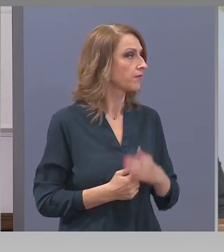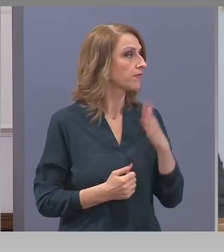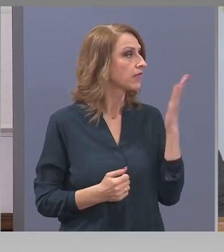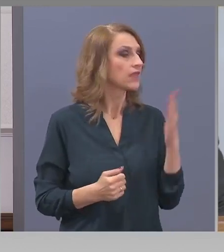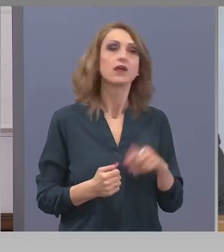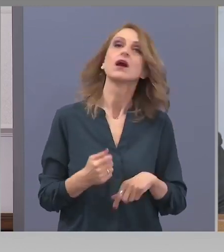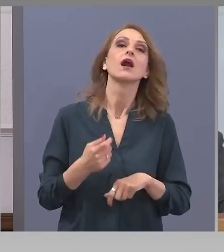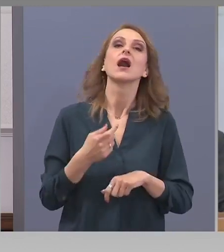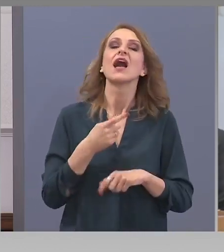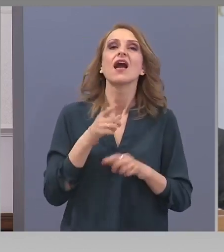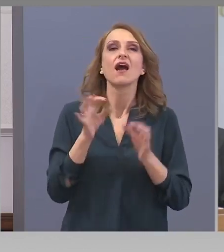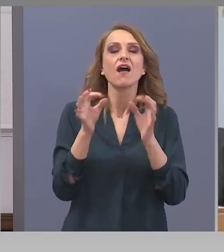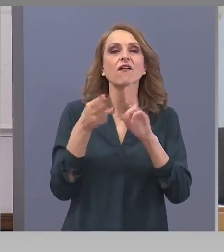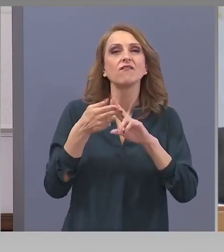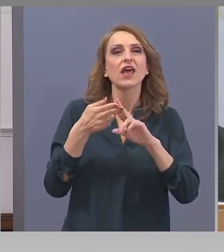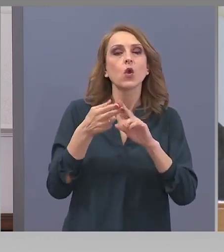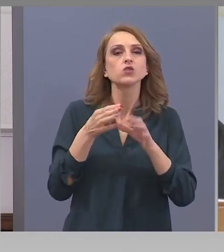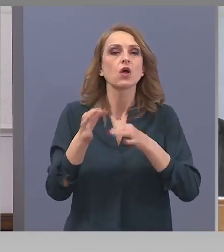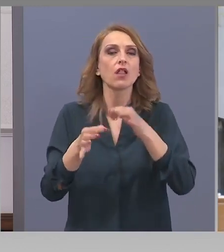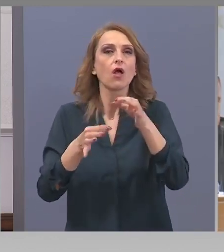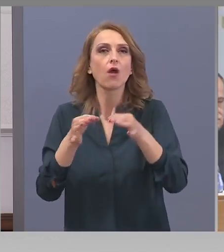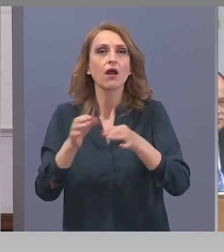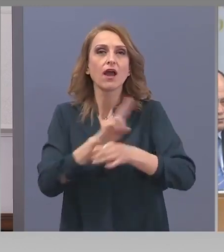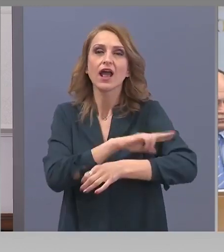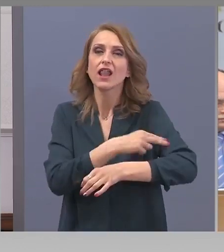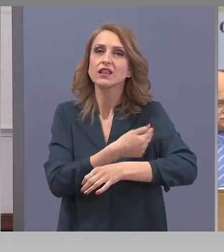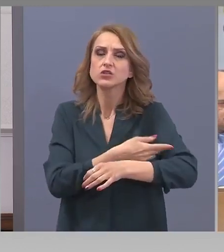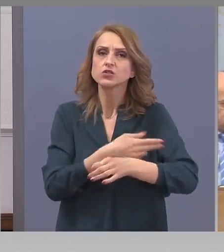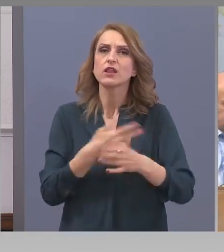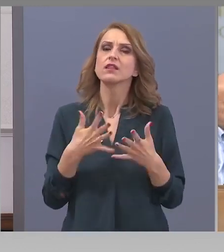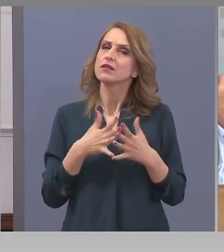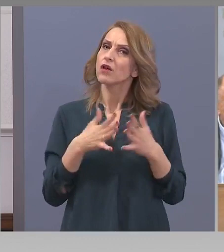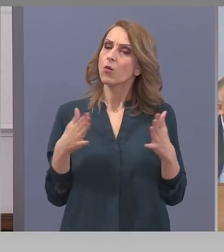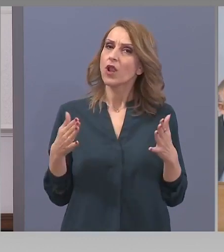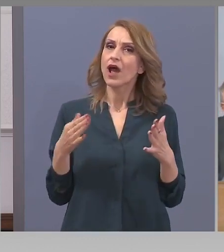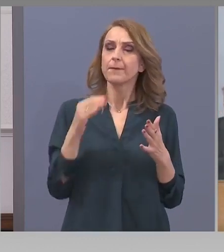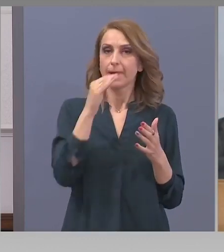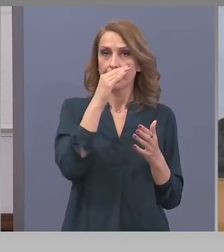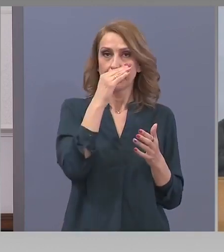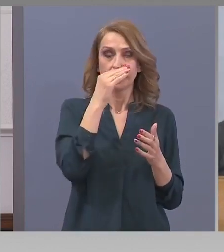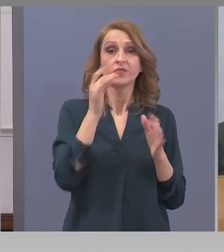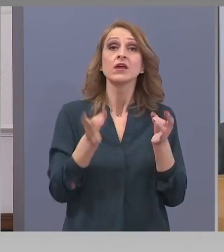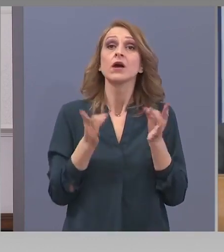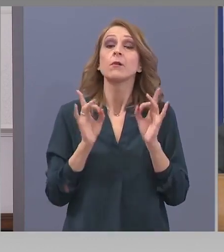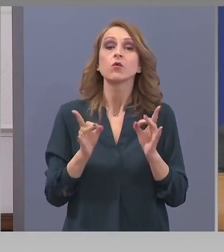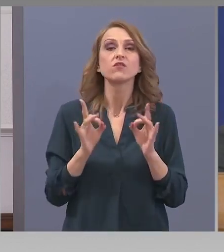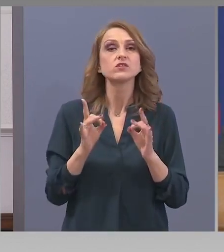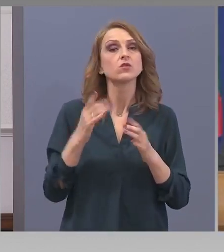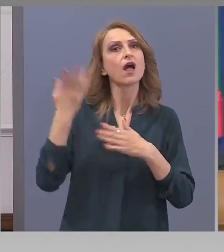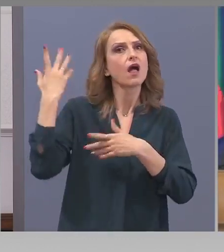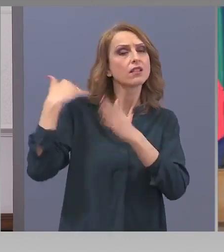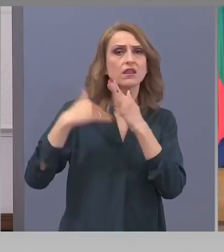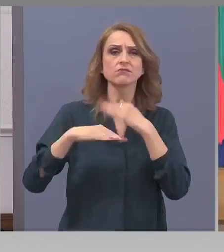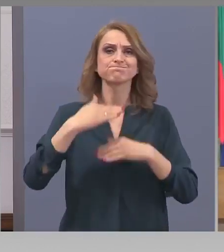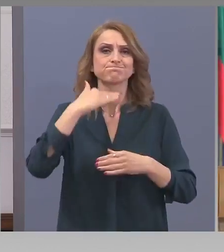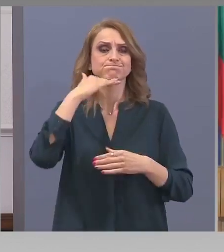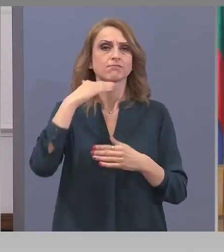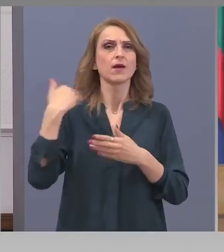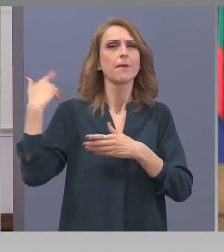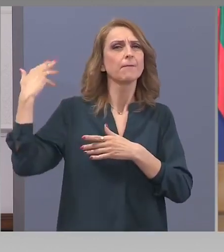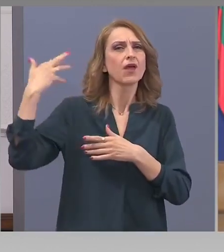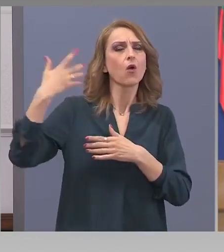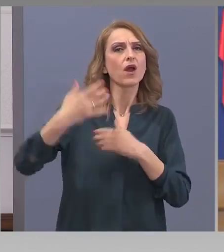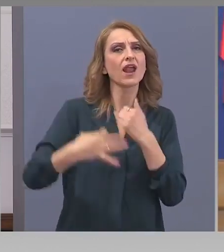Клиничен вирусолог М. Балто Куда. Голяма тежка професионална биография, която няма време да